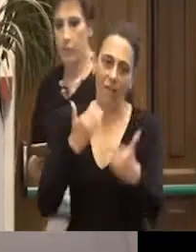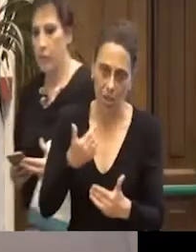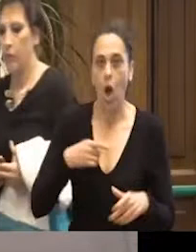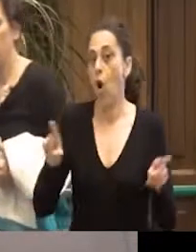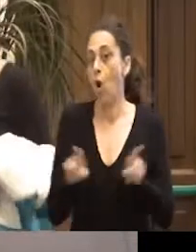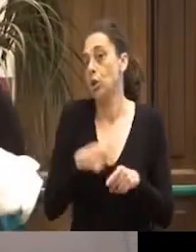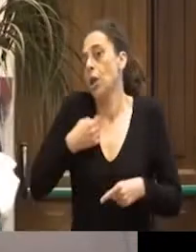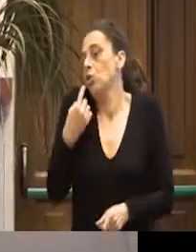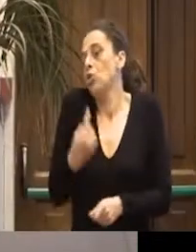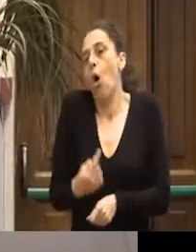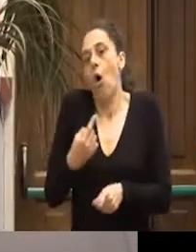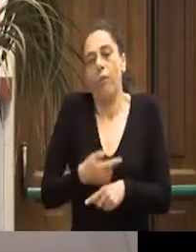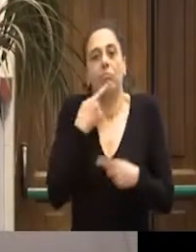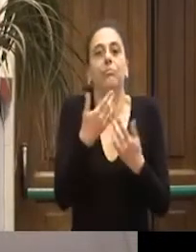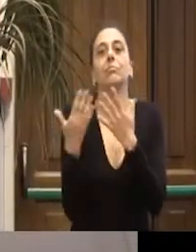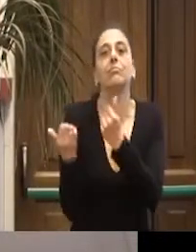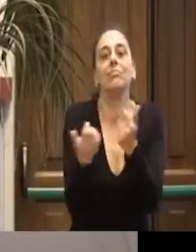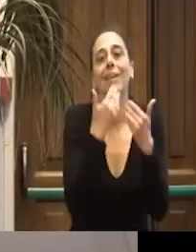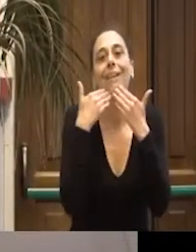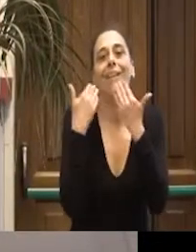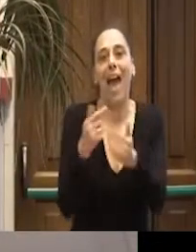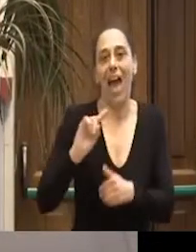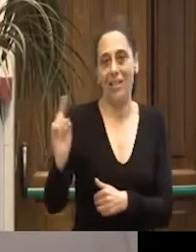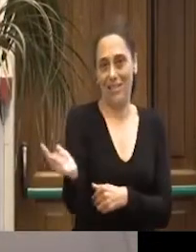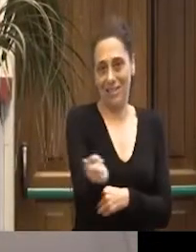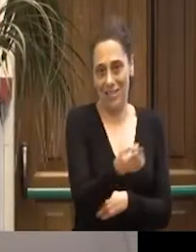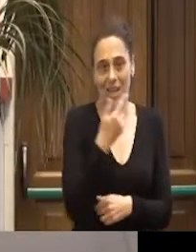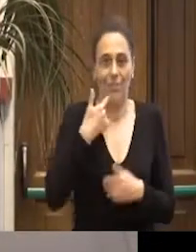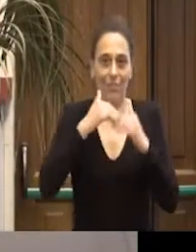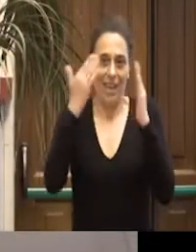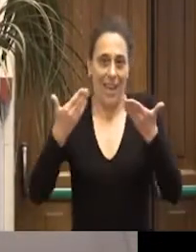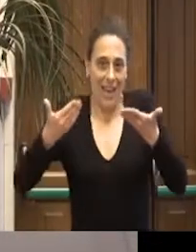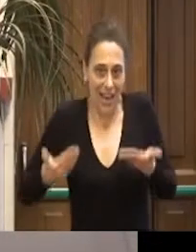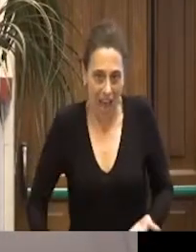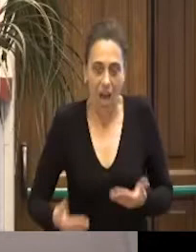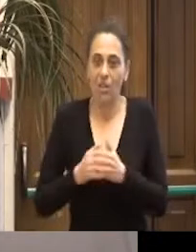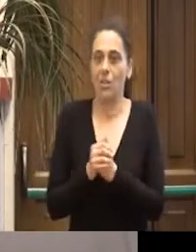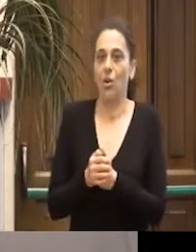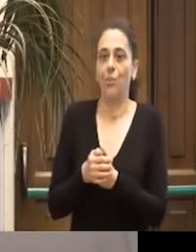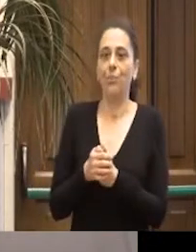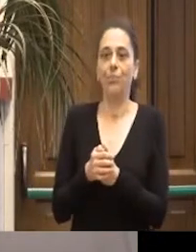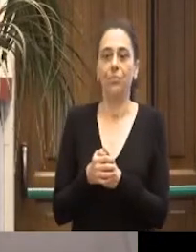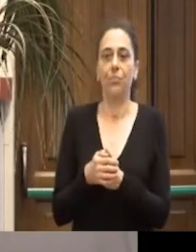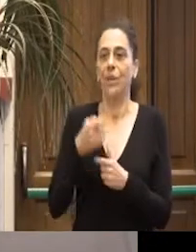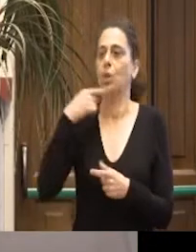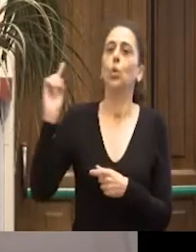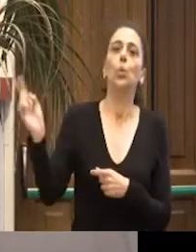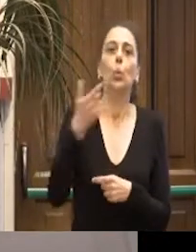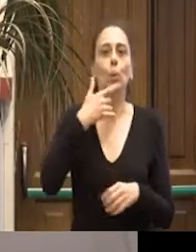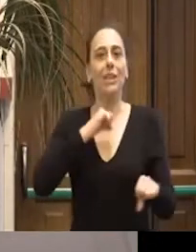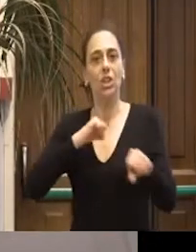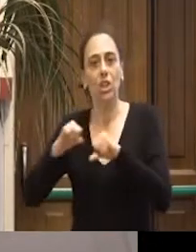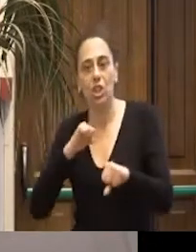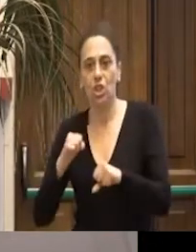ringraziamenti, partendo da quelli di casa, alla Manu, ad Antonio, a tutti i dirigenti anche